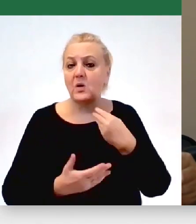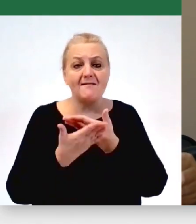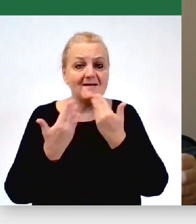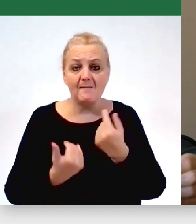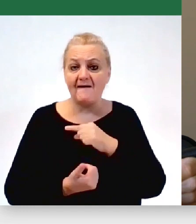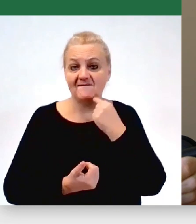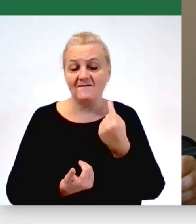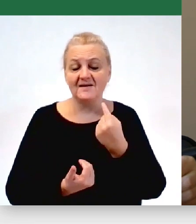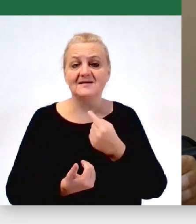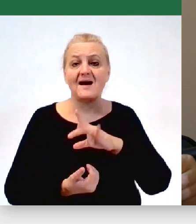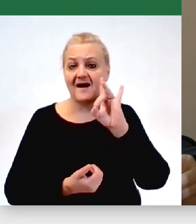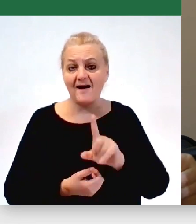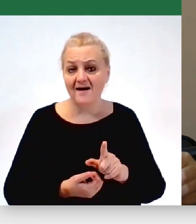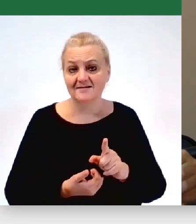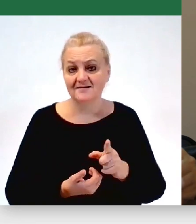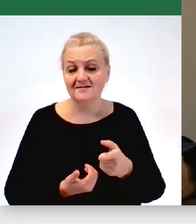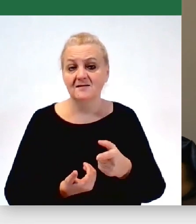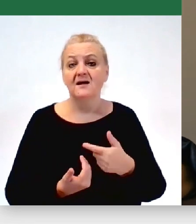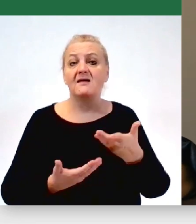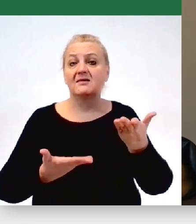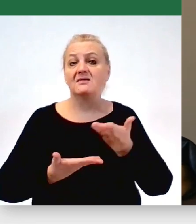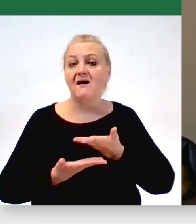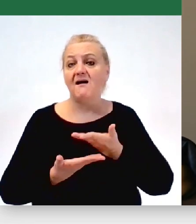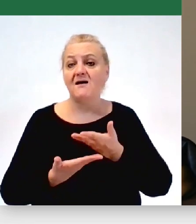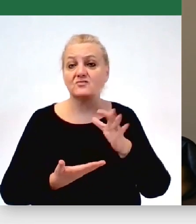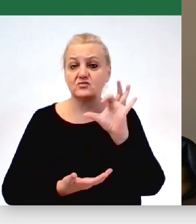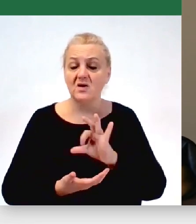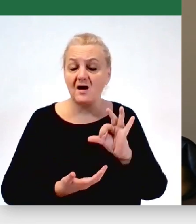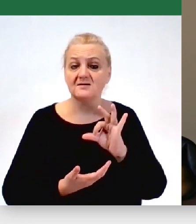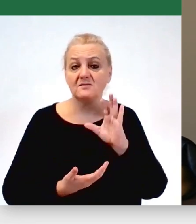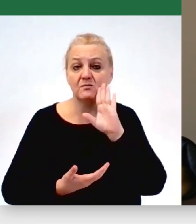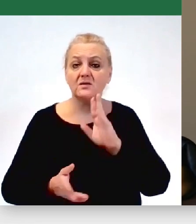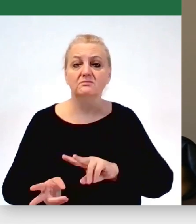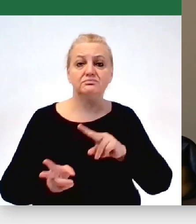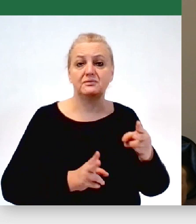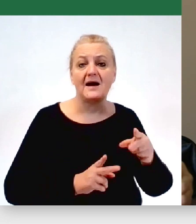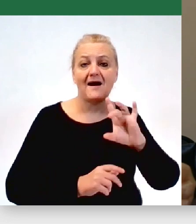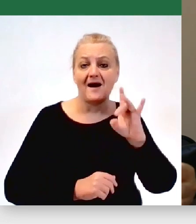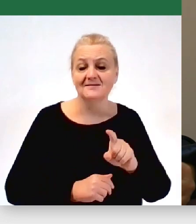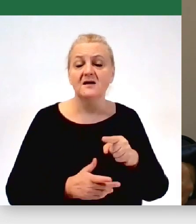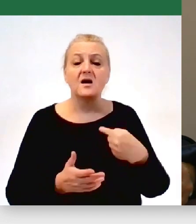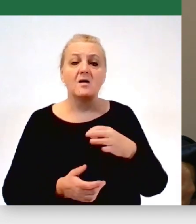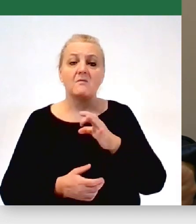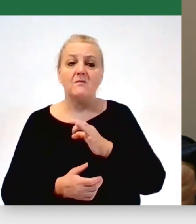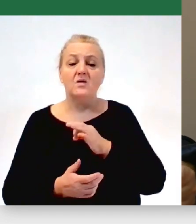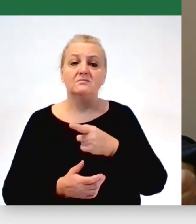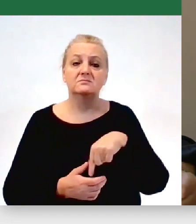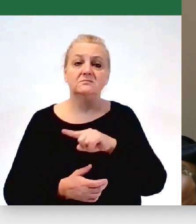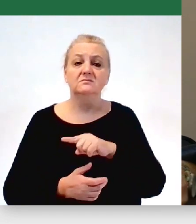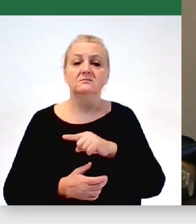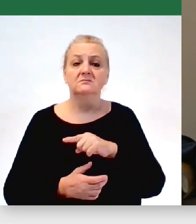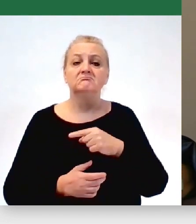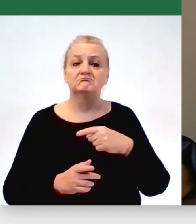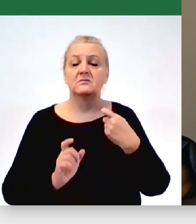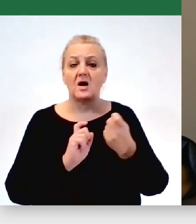wystarczających złóż gazu, które by pozwoliły nam na to, żeby przerzucić się na gaz. A do tego moja opozycja cały czas mnie zachęcała i